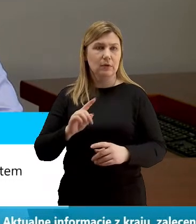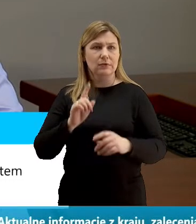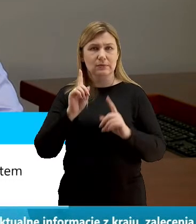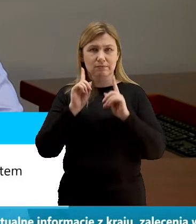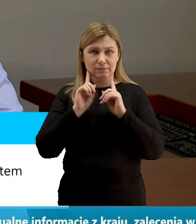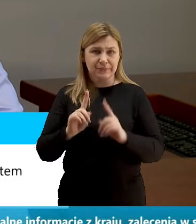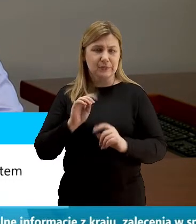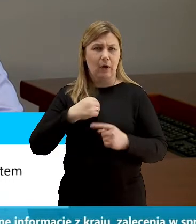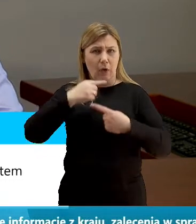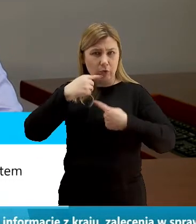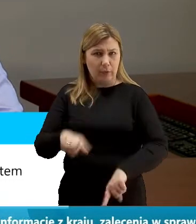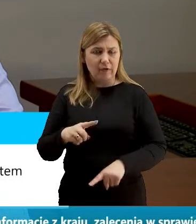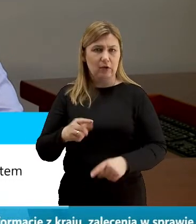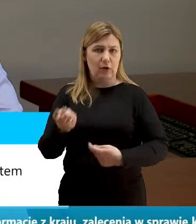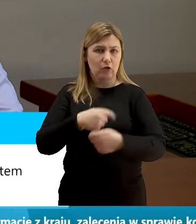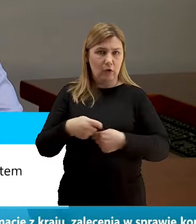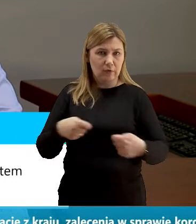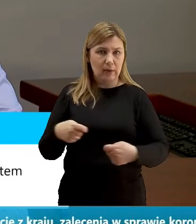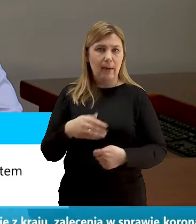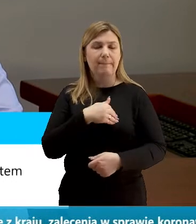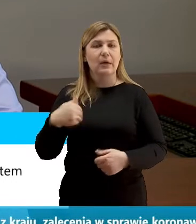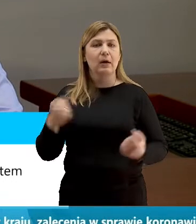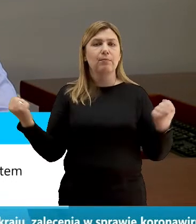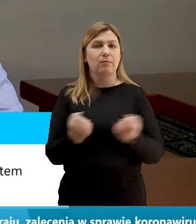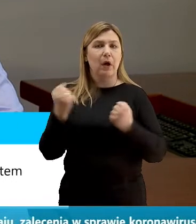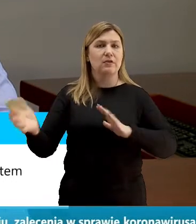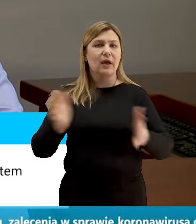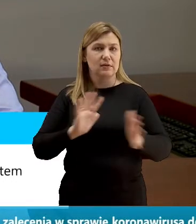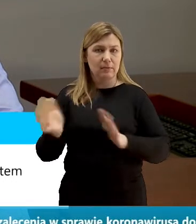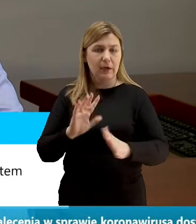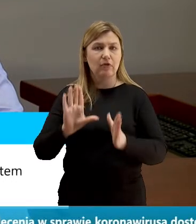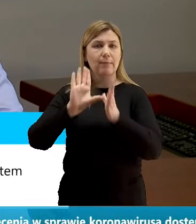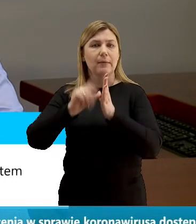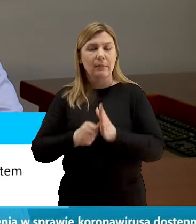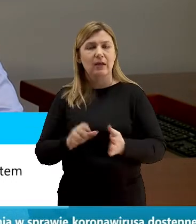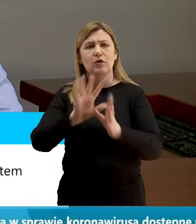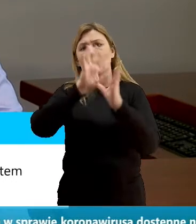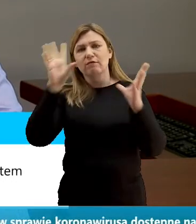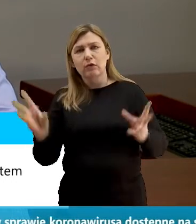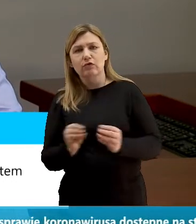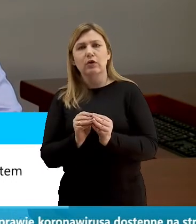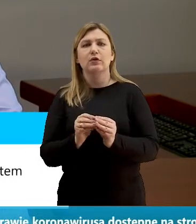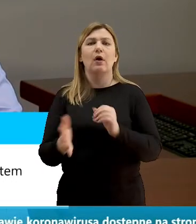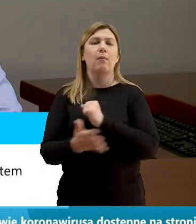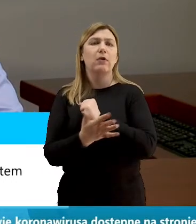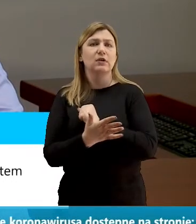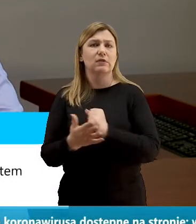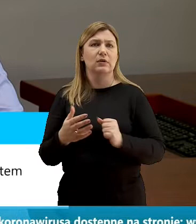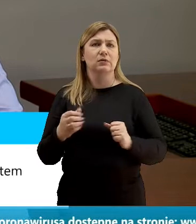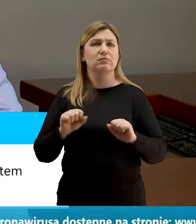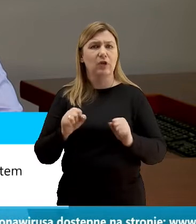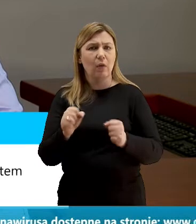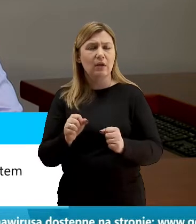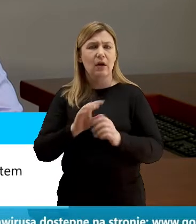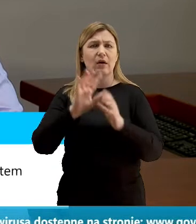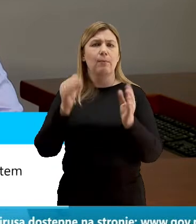odpowiedzialności rozwiązywać. Natomiast my postaramy się zadbać o to, aby miasto i wszystkie te podstawowe elementy naszego funkcjonowania i potrzebne nam